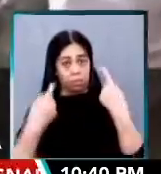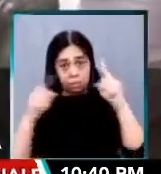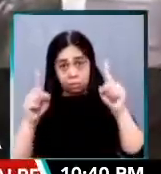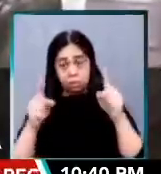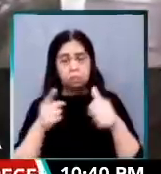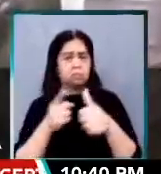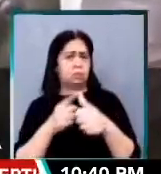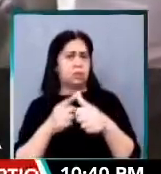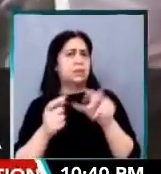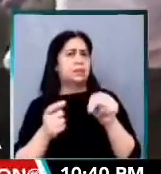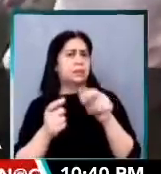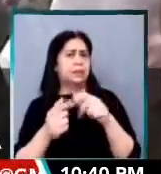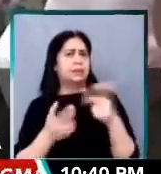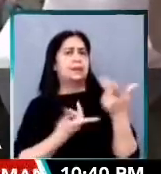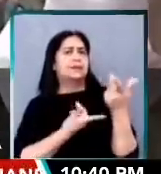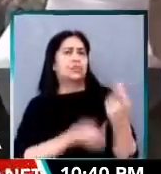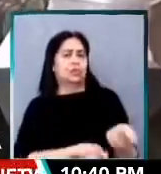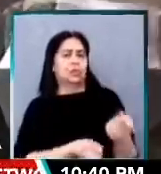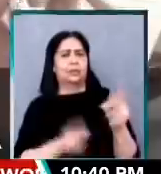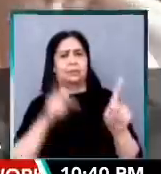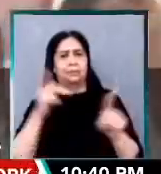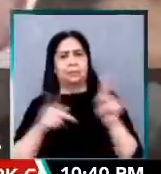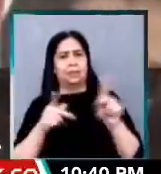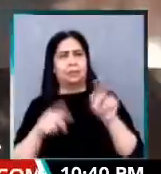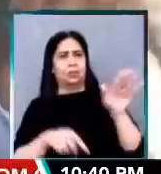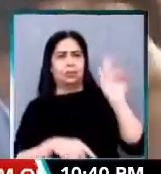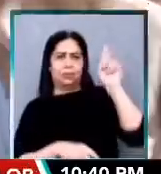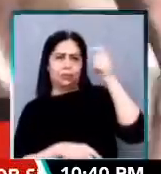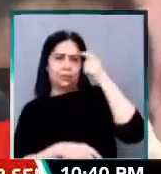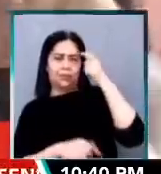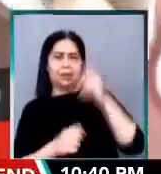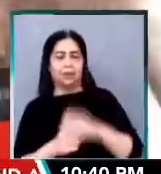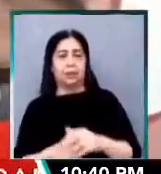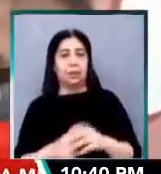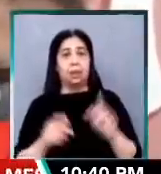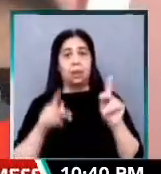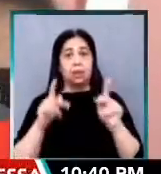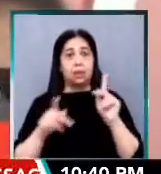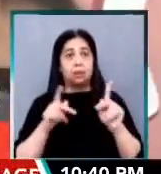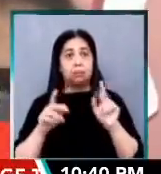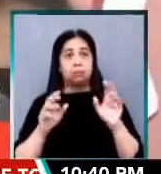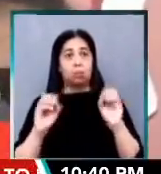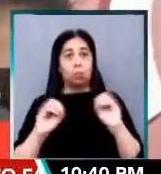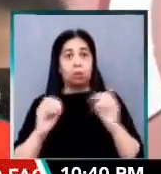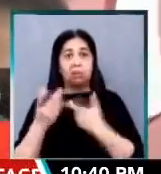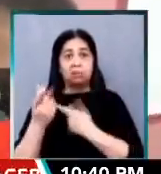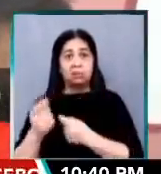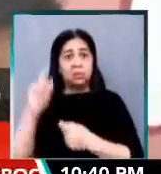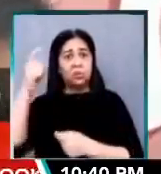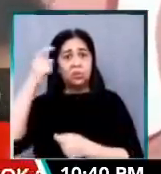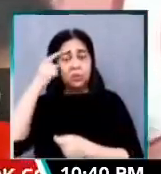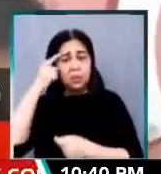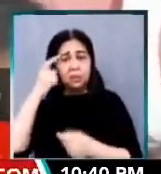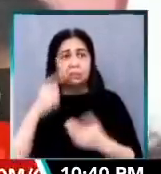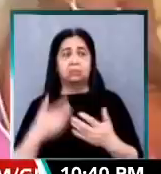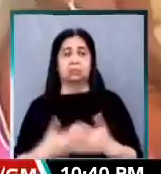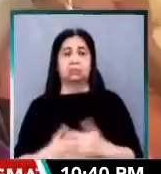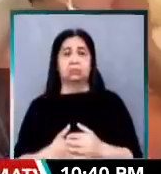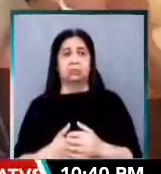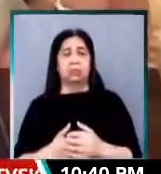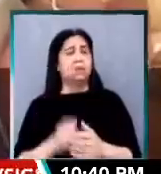may tiwala ang taong bayan sa gobyerno. Kung ang tao walang tiwala sa gobyerno, mahirap